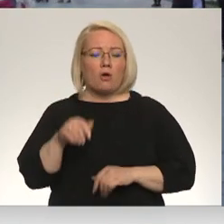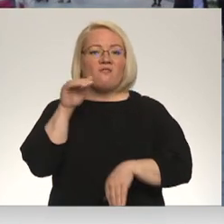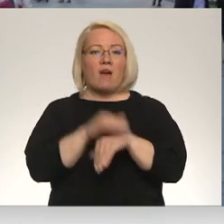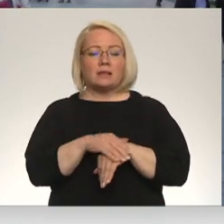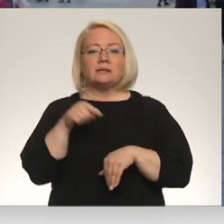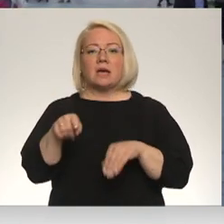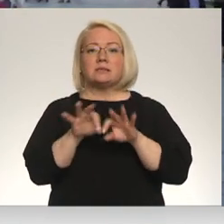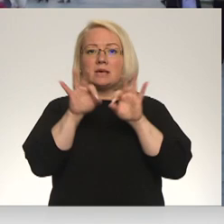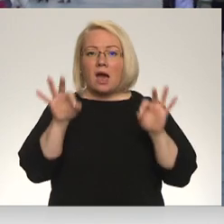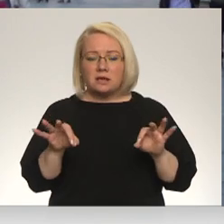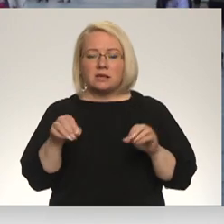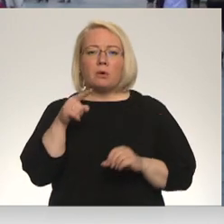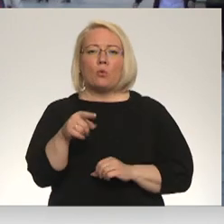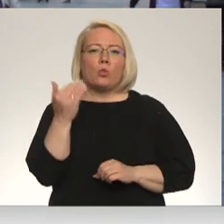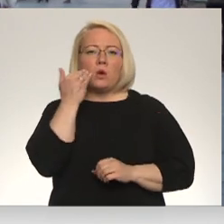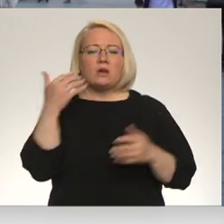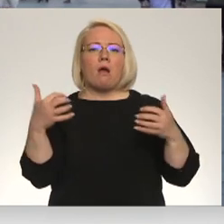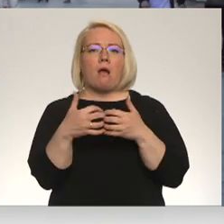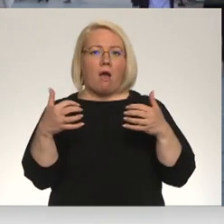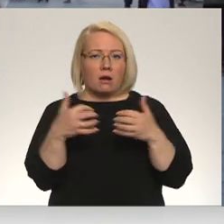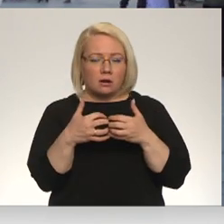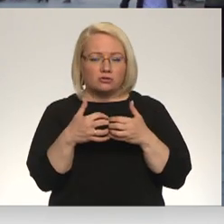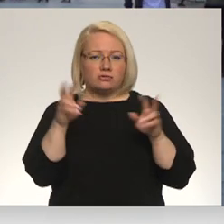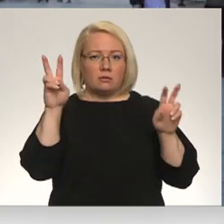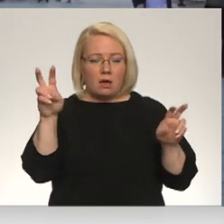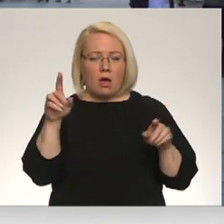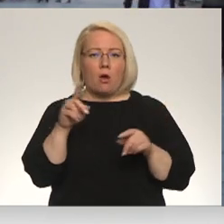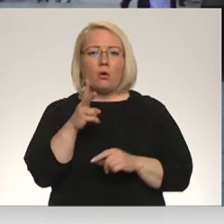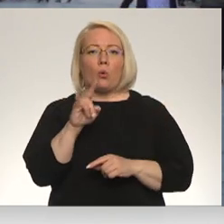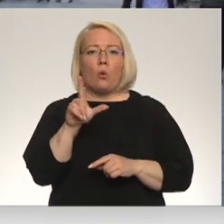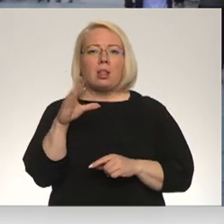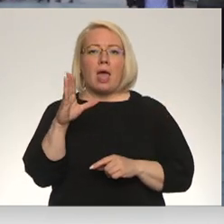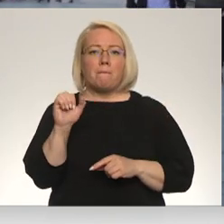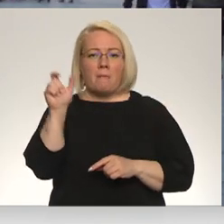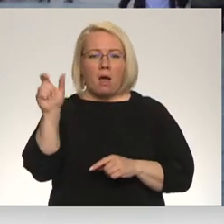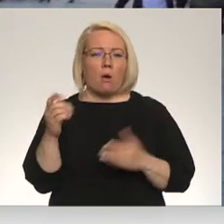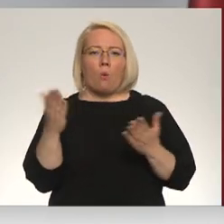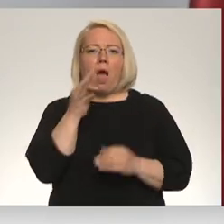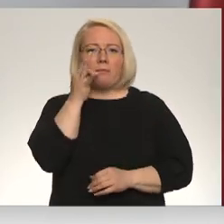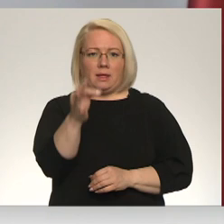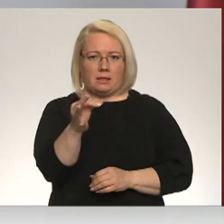sācies, bet to viņš nosauktu kara vārdā. Un lūk, Dmitro Kuleba mums atbildēja.